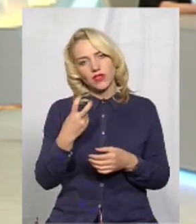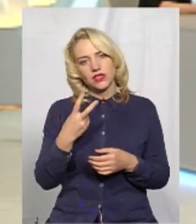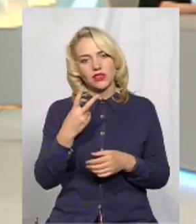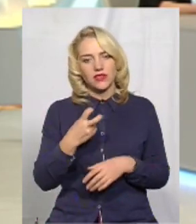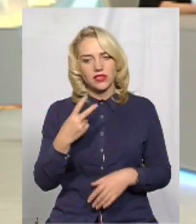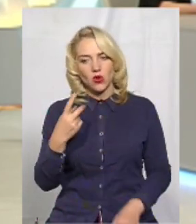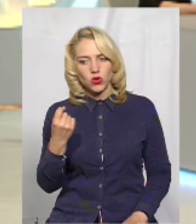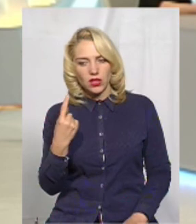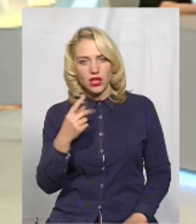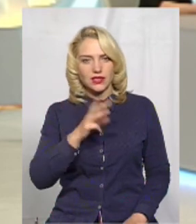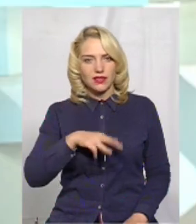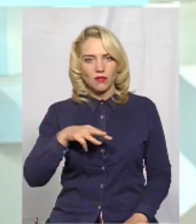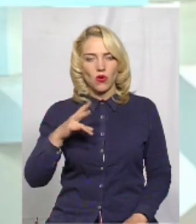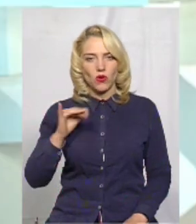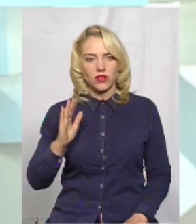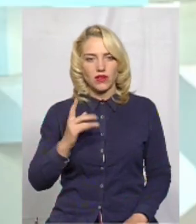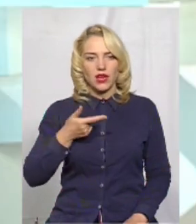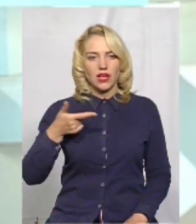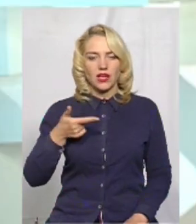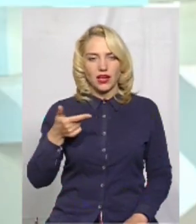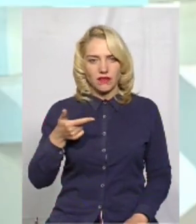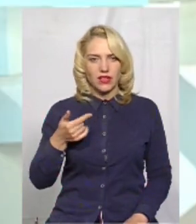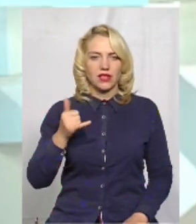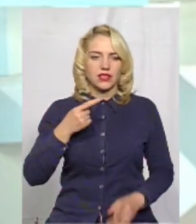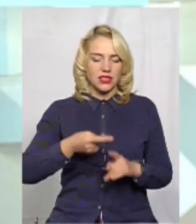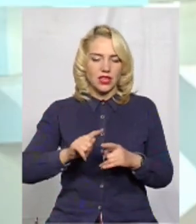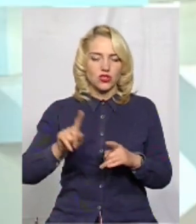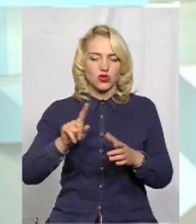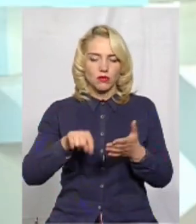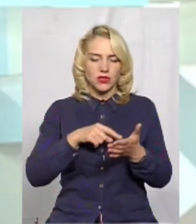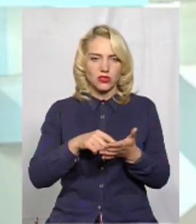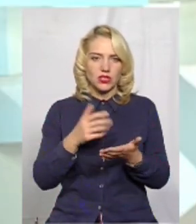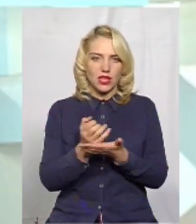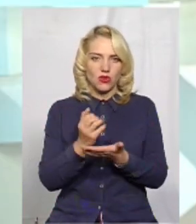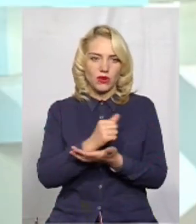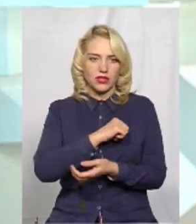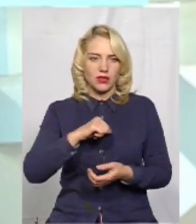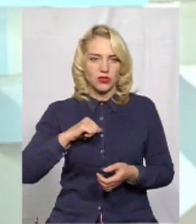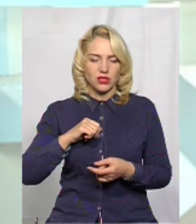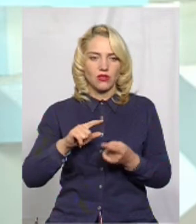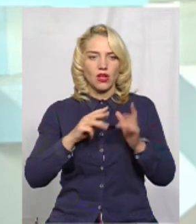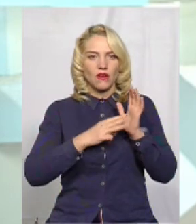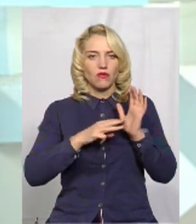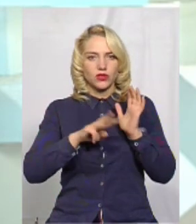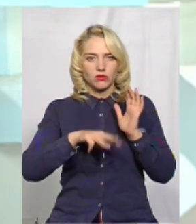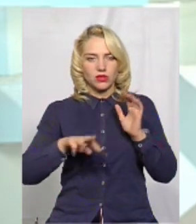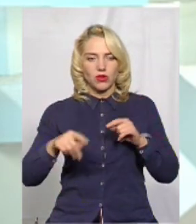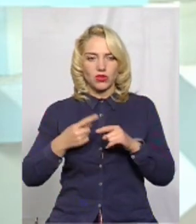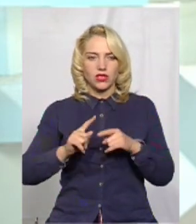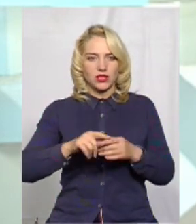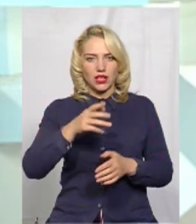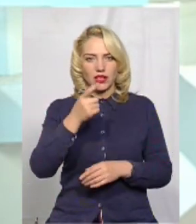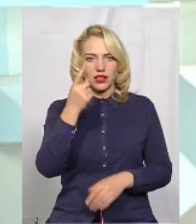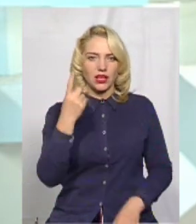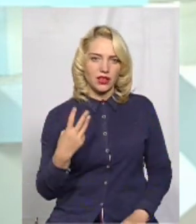-211 мільйонів гривень наш, те, що місто заробляє самостійно. Тобто 80 мільйонів – це практично